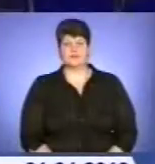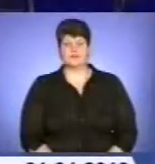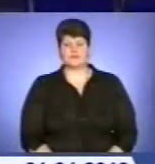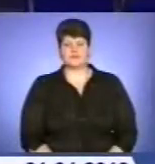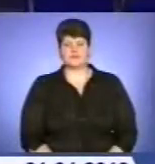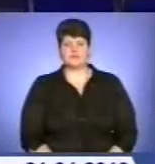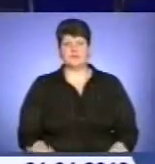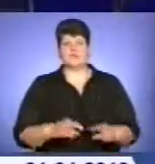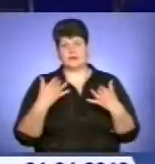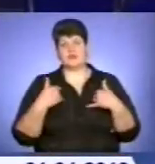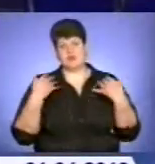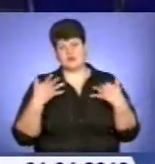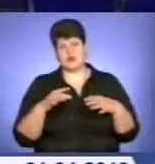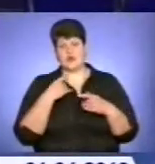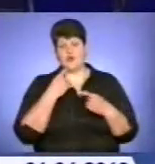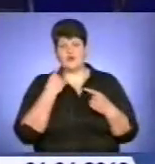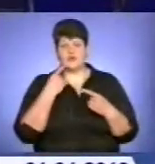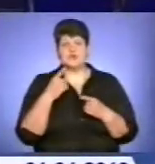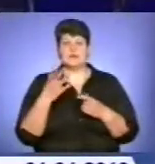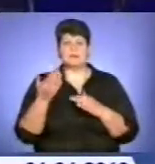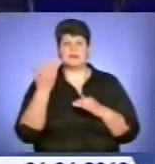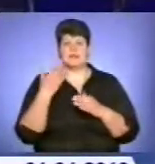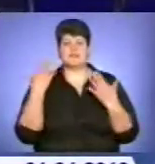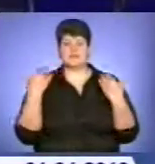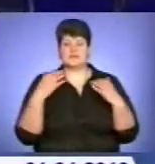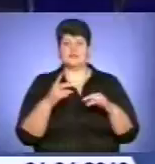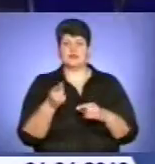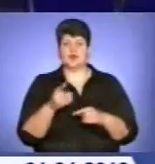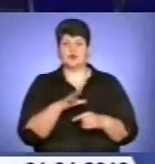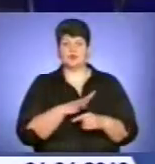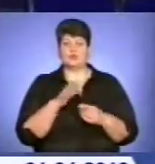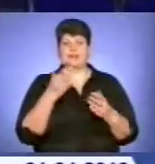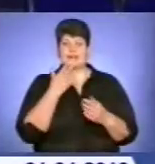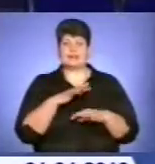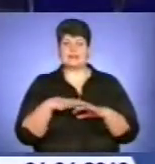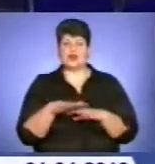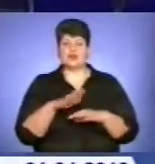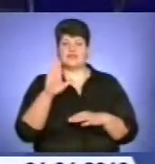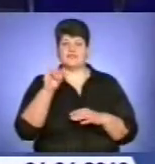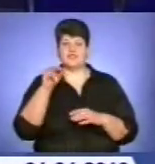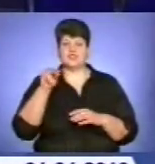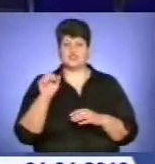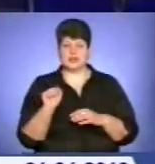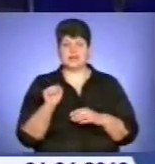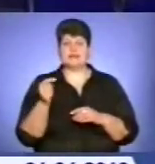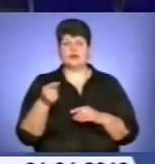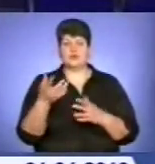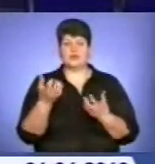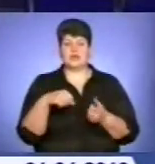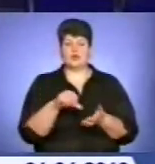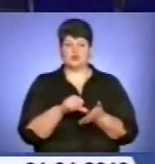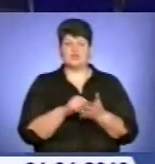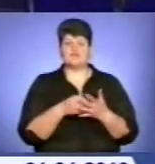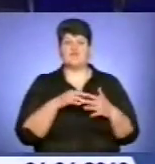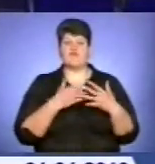І як ми вже інформували, напередодні вихідних у Тернополі відбулося народне віче. Тернополяни брали участь в акції, організованій